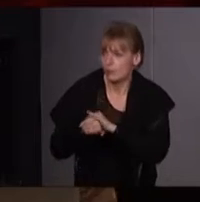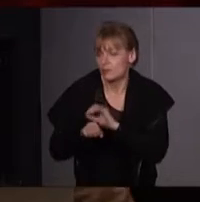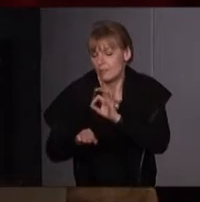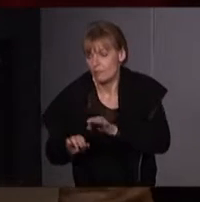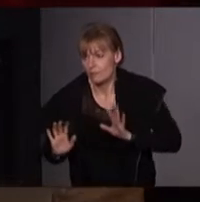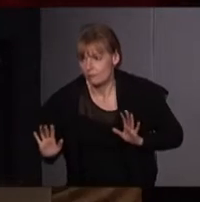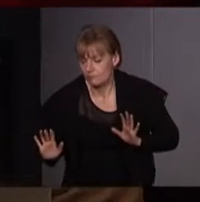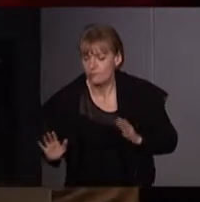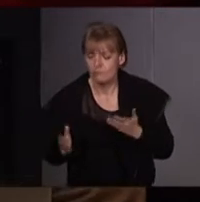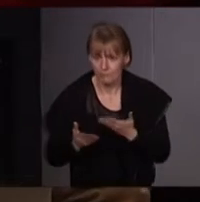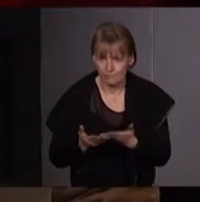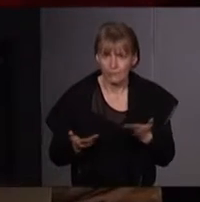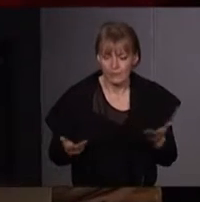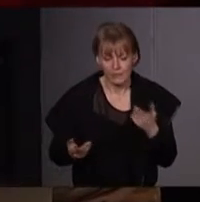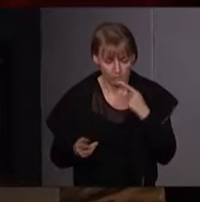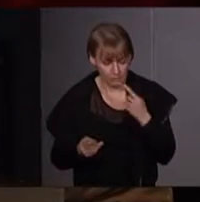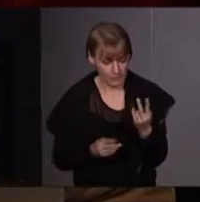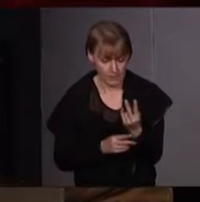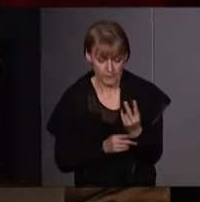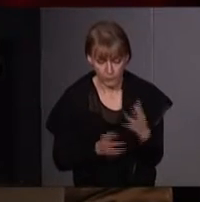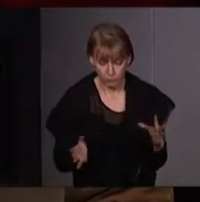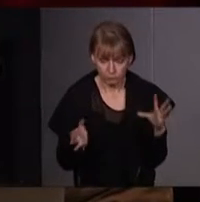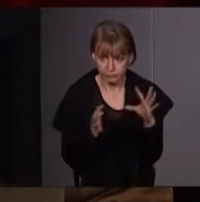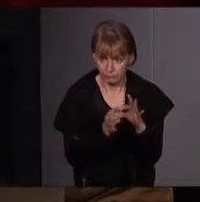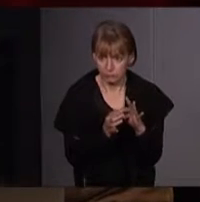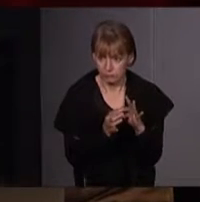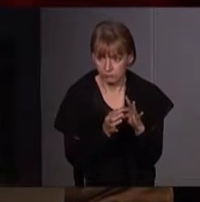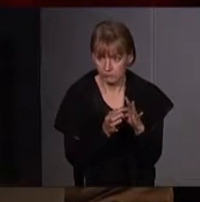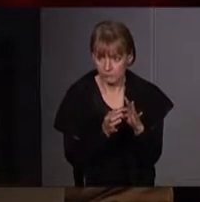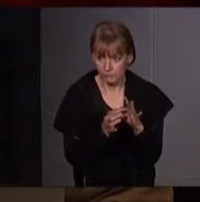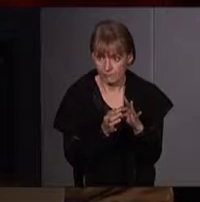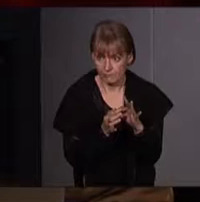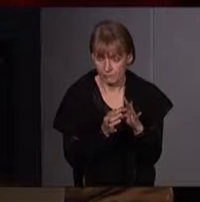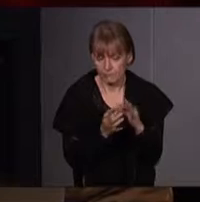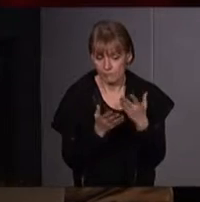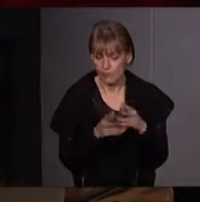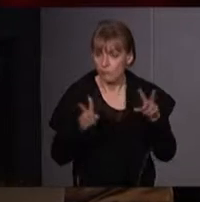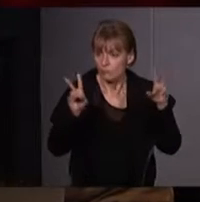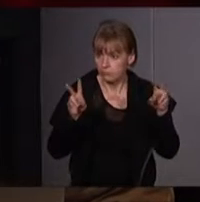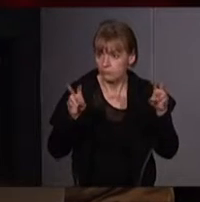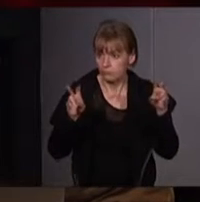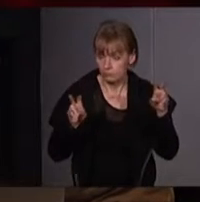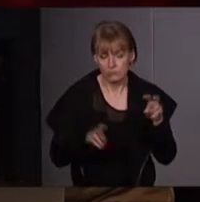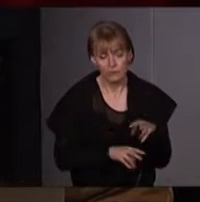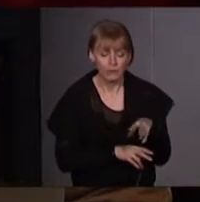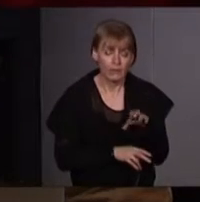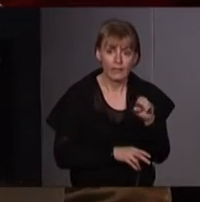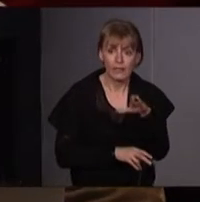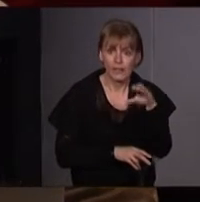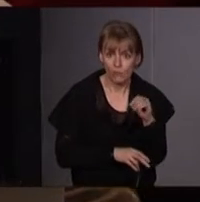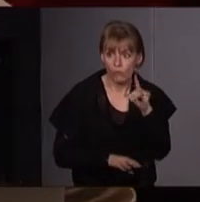et surtout l'articulation, la circulation de ces deux mouvements dans ce qui s'est nommé et se nomme écoféminisme.